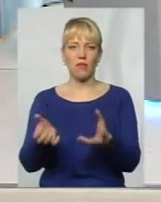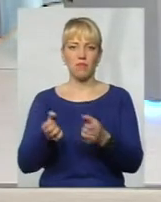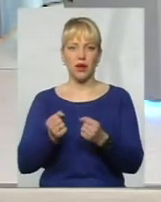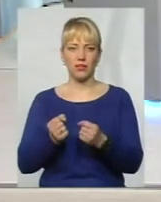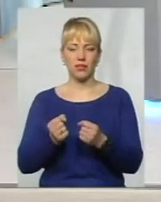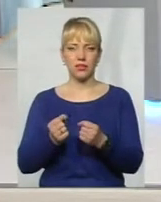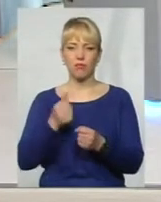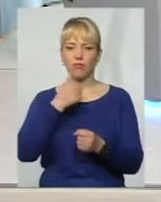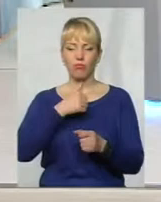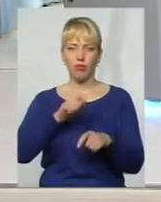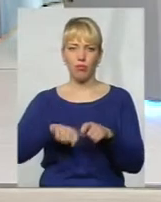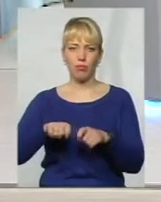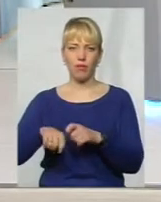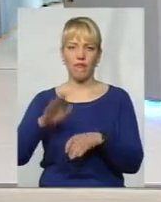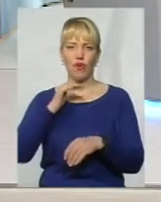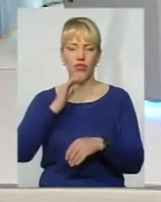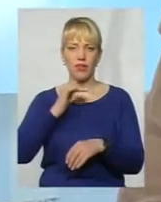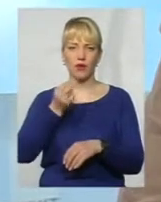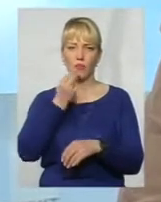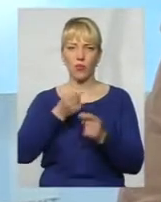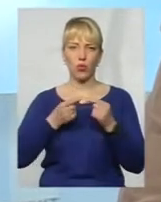проби води, продуктів,